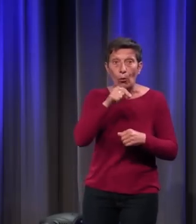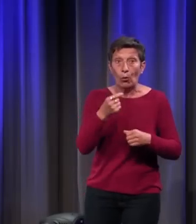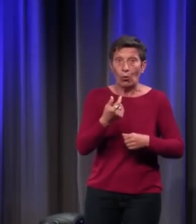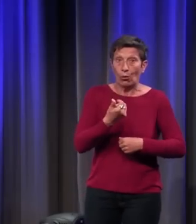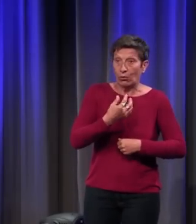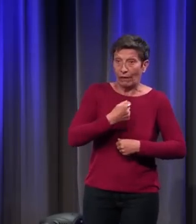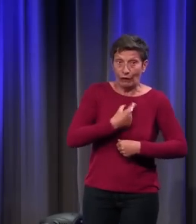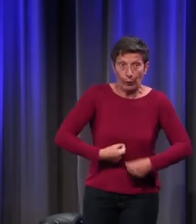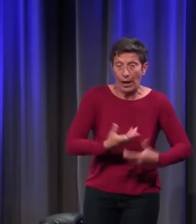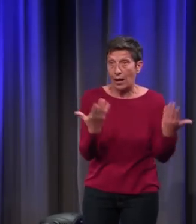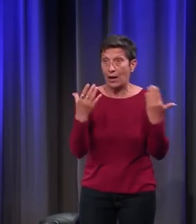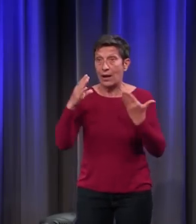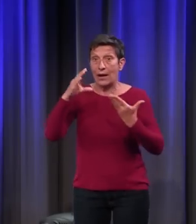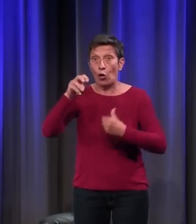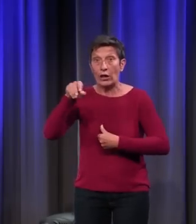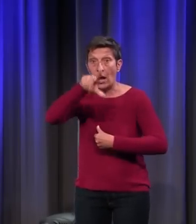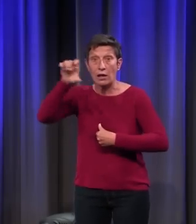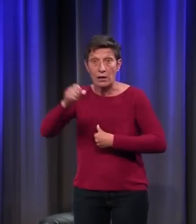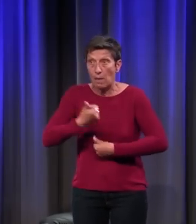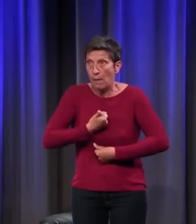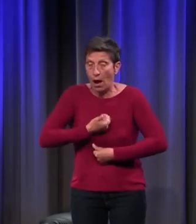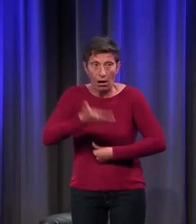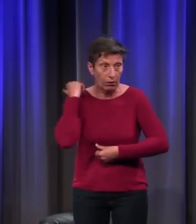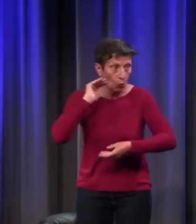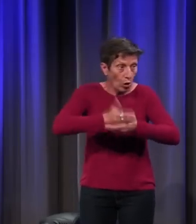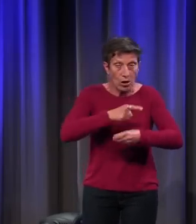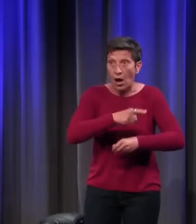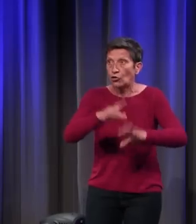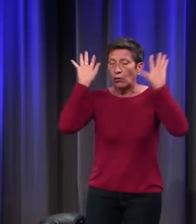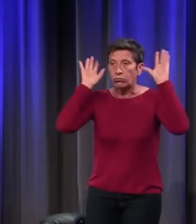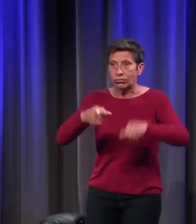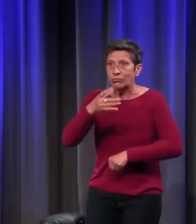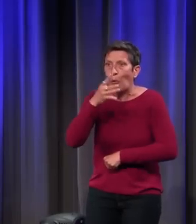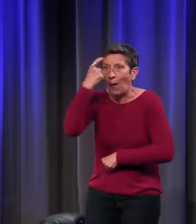extravagant. Quand on réfléchit, c'est vrai que c'est assez extravagant.